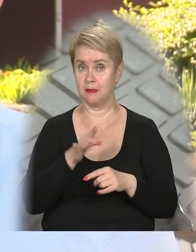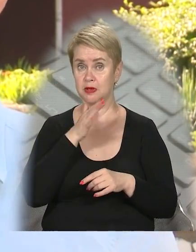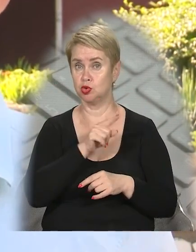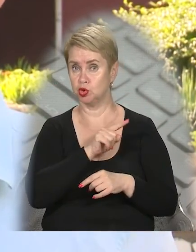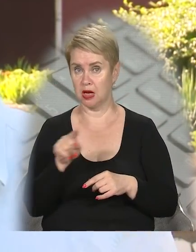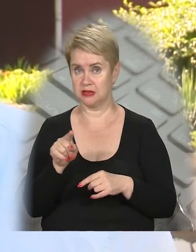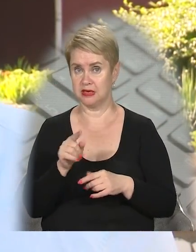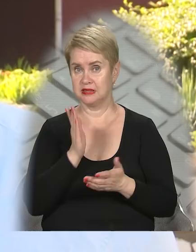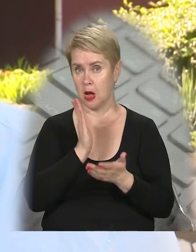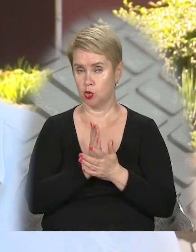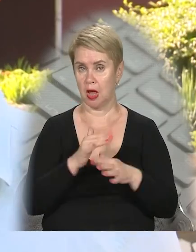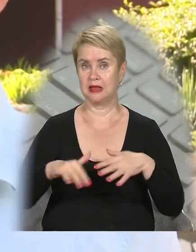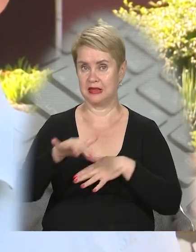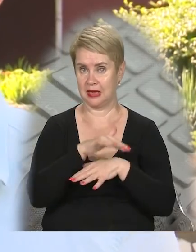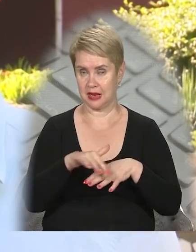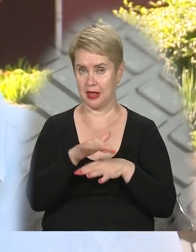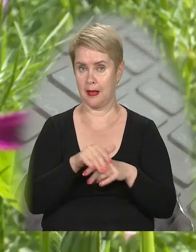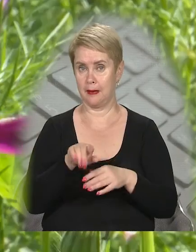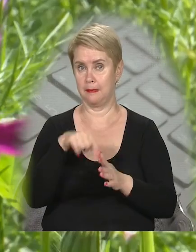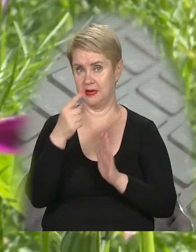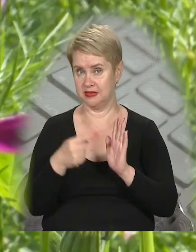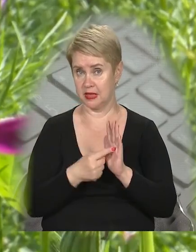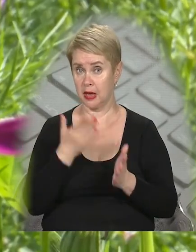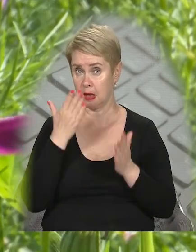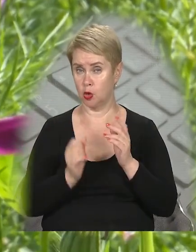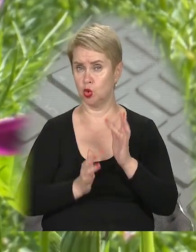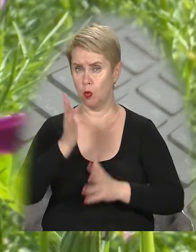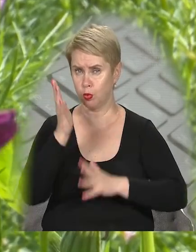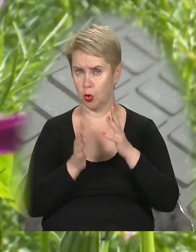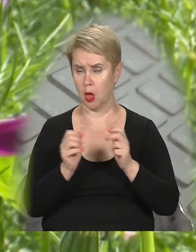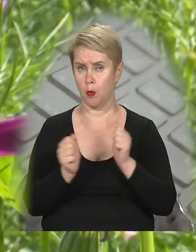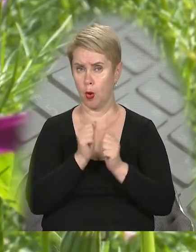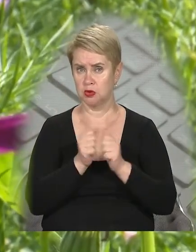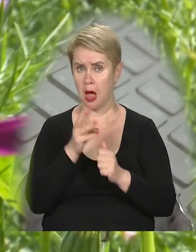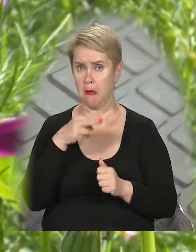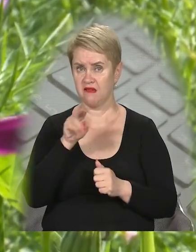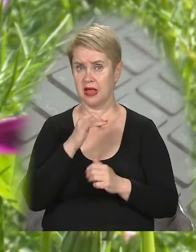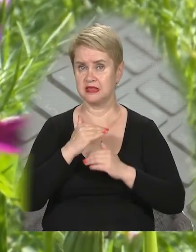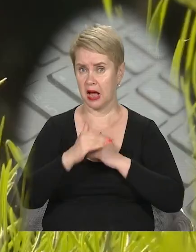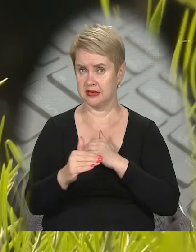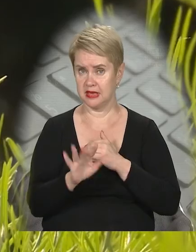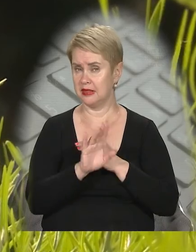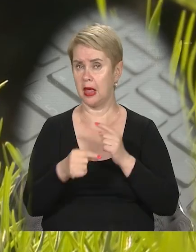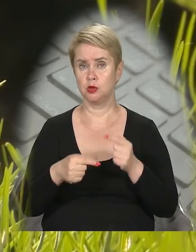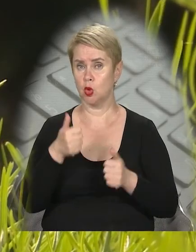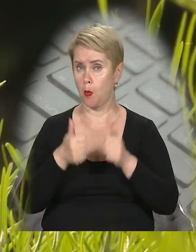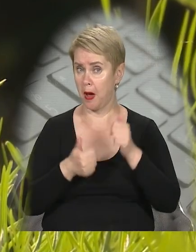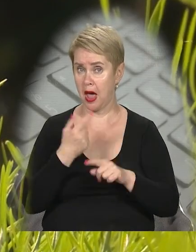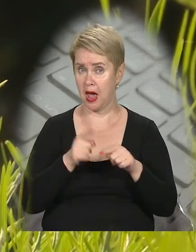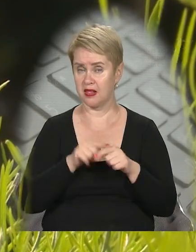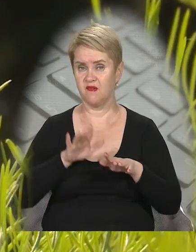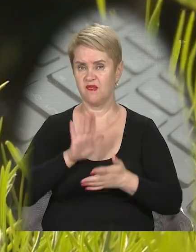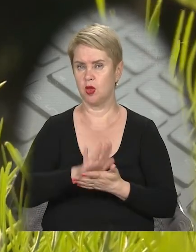час знаходження на території міста. Якщо бур'яни та посуха для мавританських газонів не суперники, то від